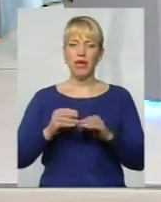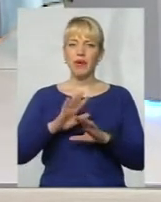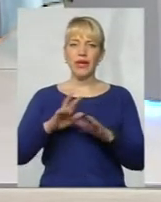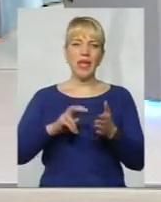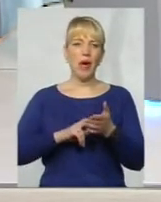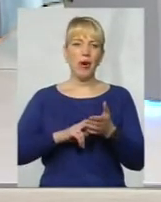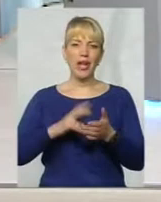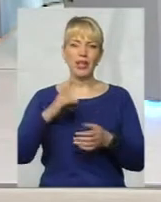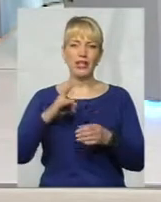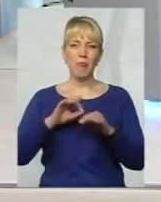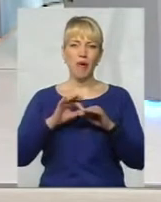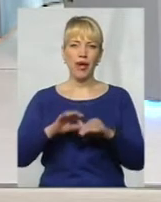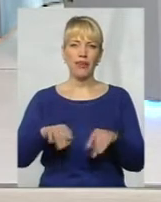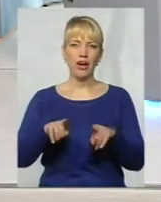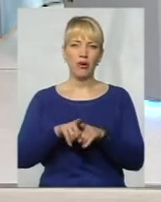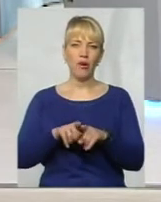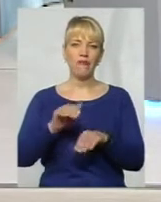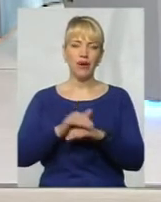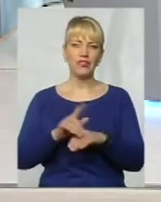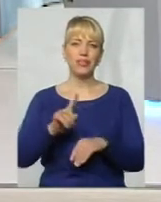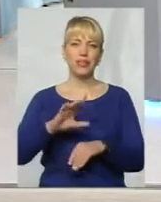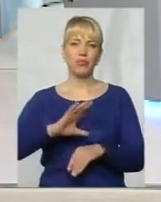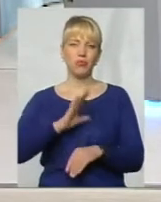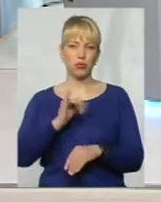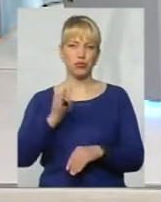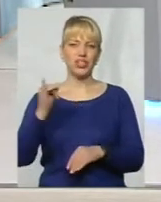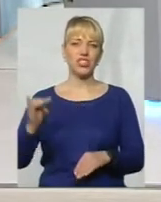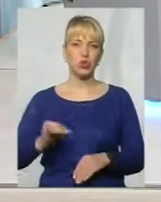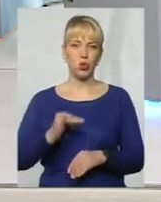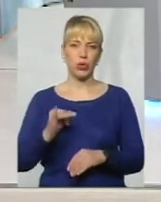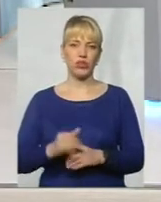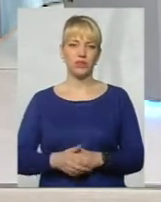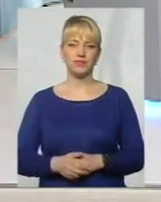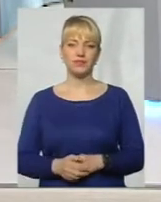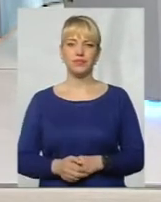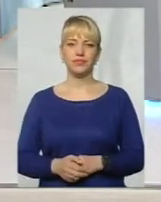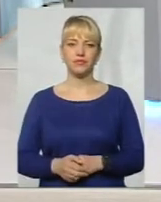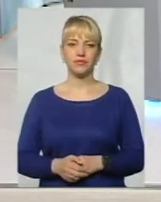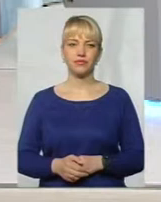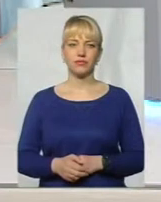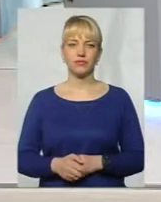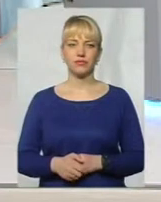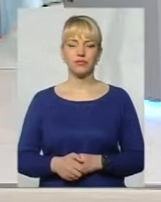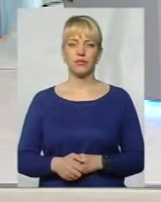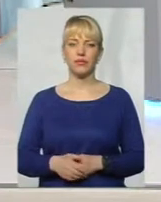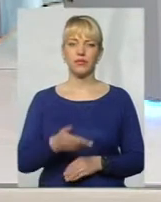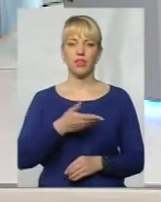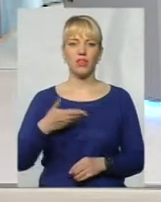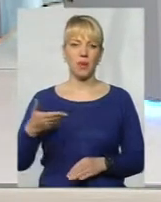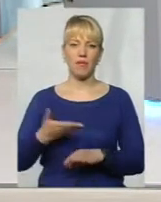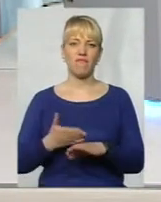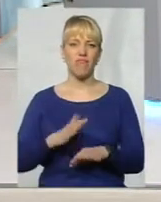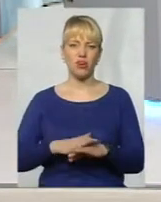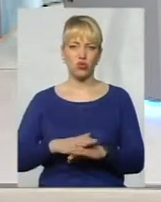повторення такого факту в історії, який був? Пане Володимир Анатольович. Нам важко